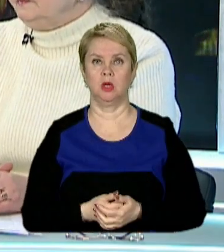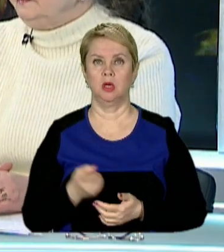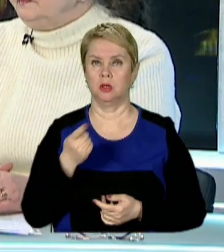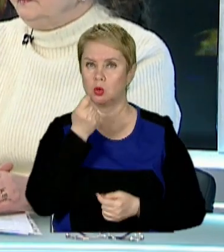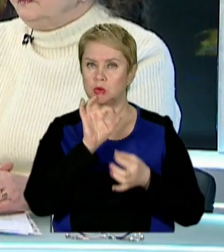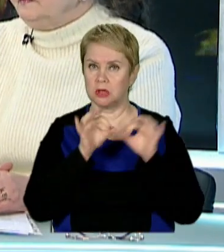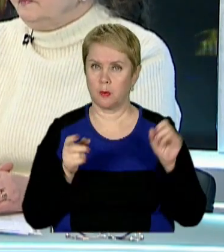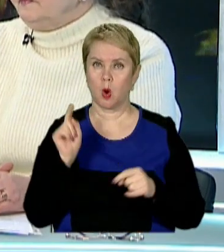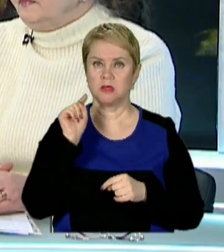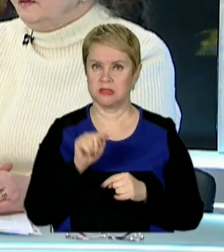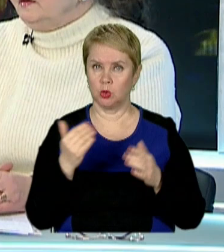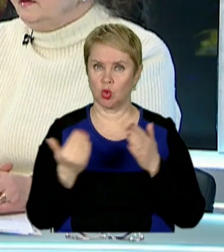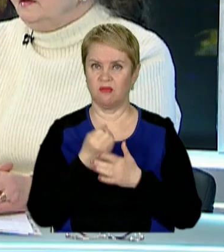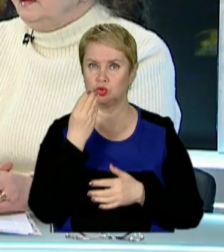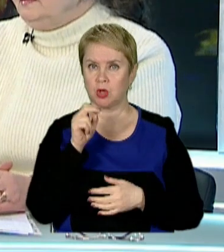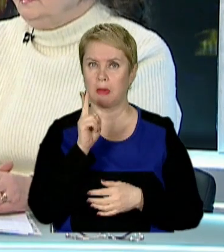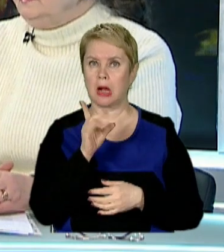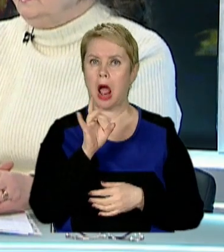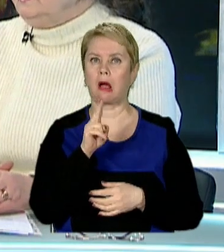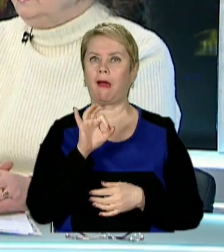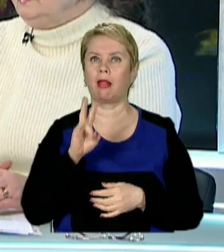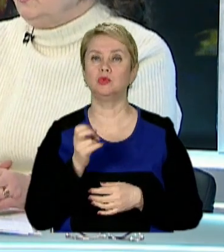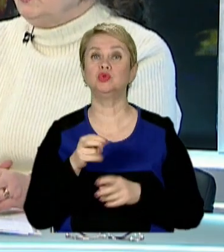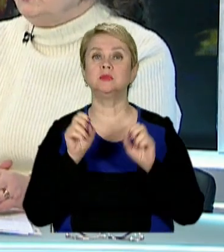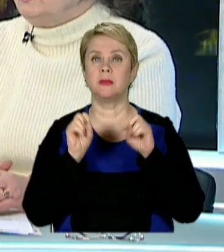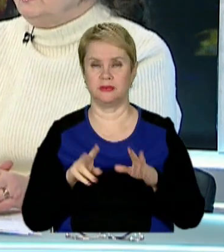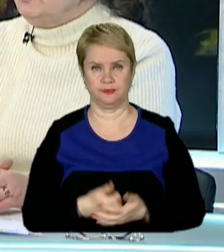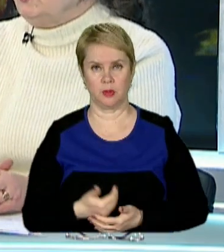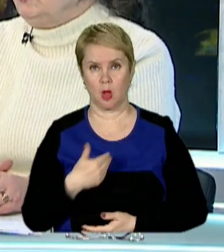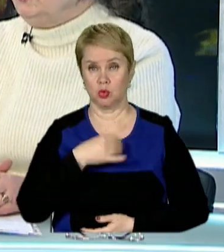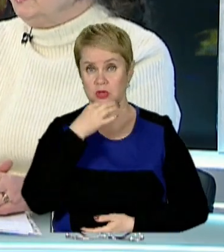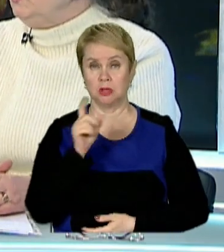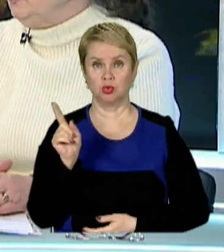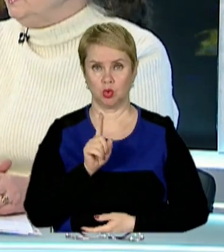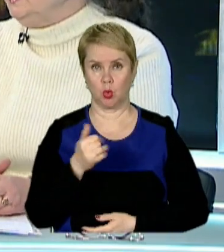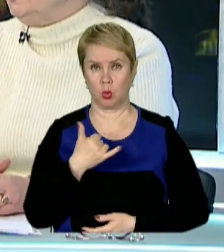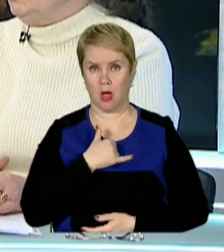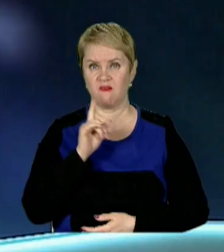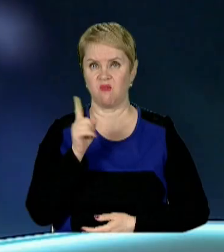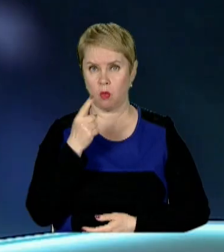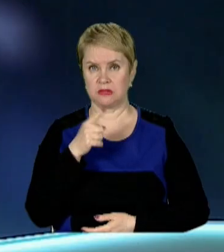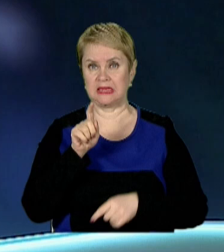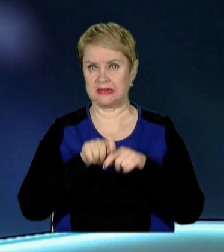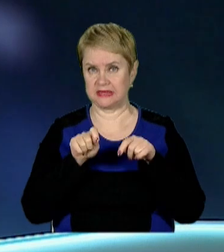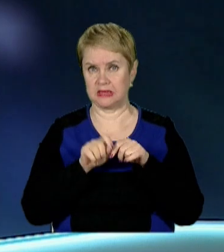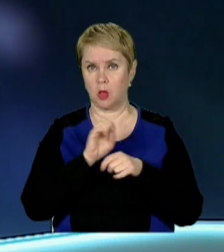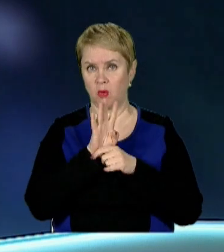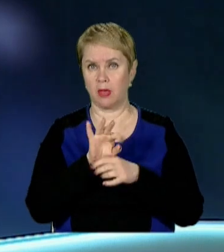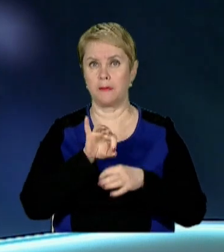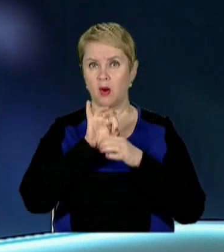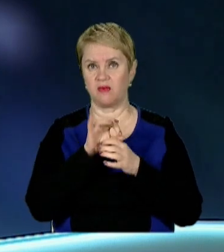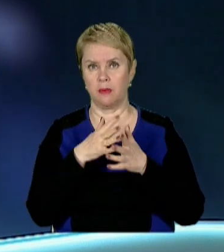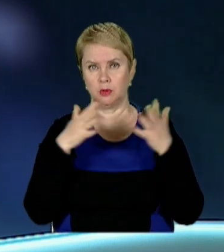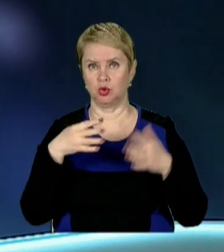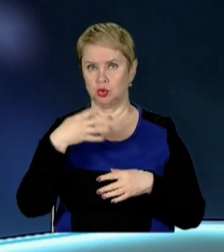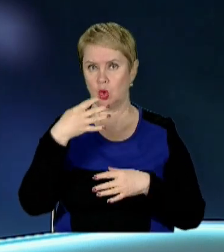І трошки детально про цей новий штам Кракен. Чим він небезпечний? Я хочу сказати, що у нас в області тестування на ковід проводить